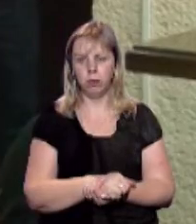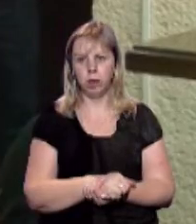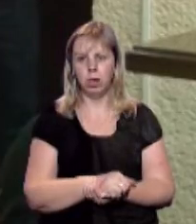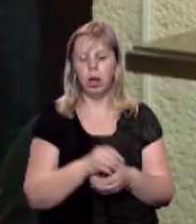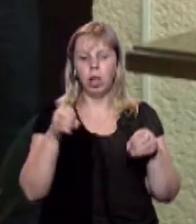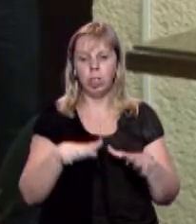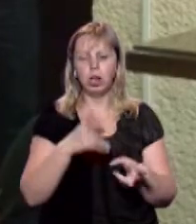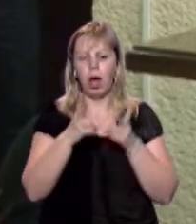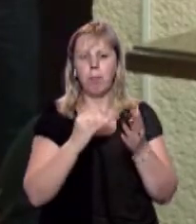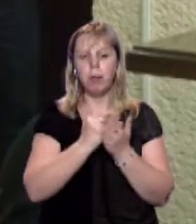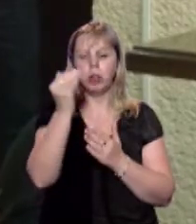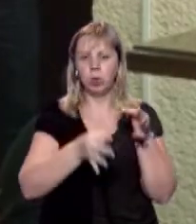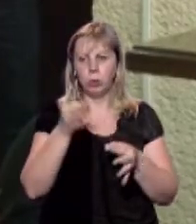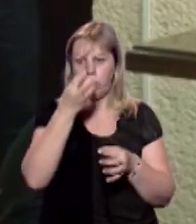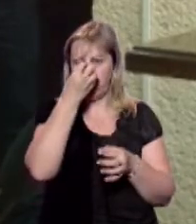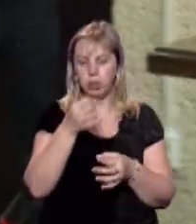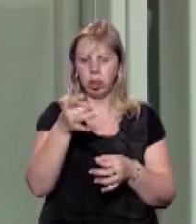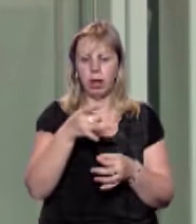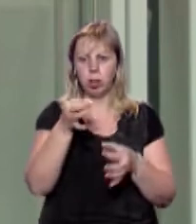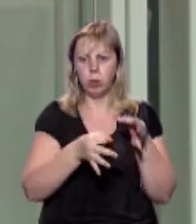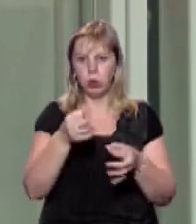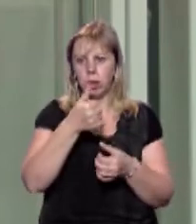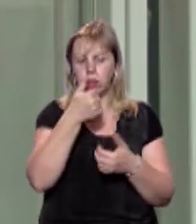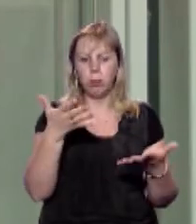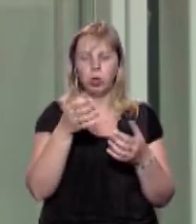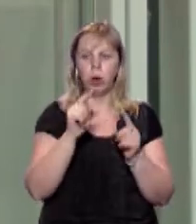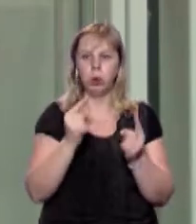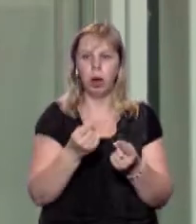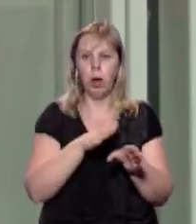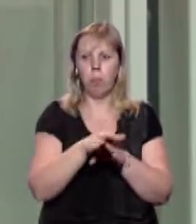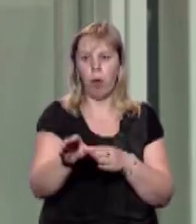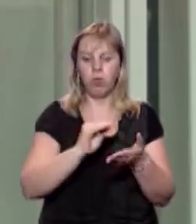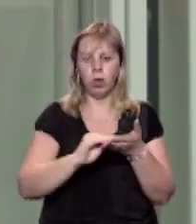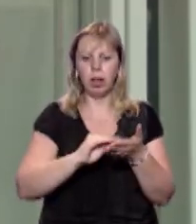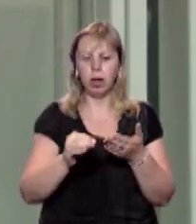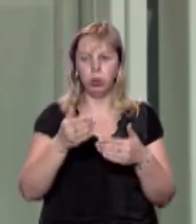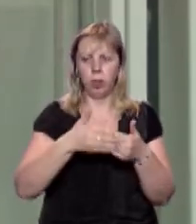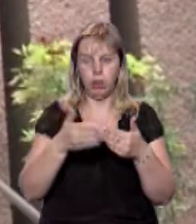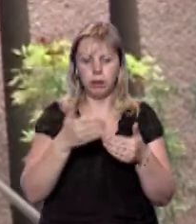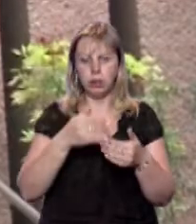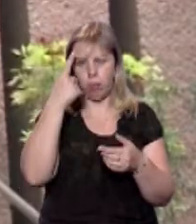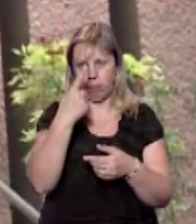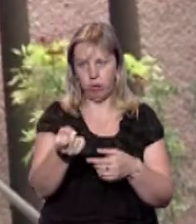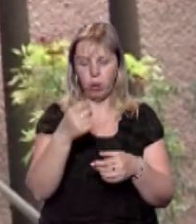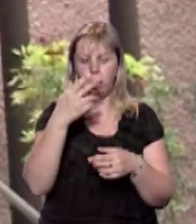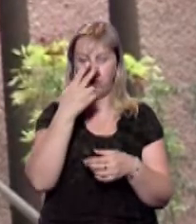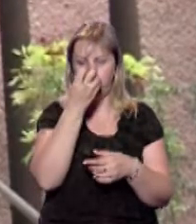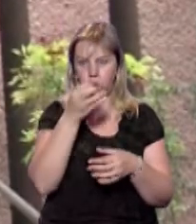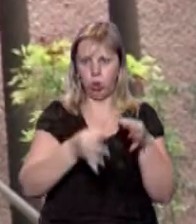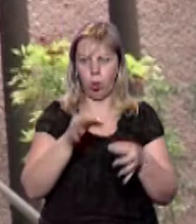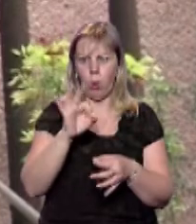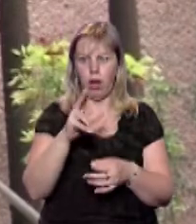Рішення апеляційного суду у Перечинському райсуді не можуть до отримання повного тексту вируку, повідомила речниця Перечинського